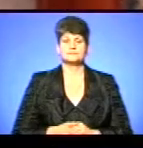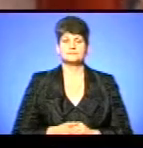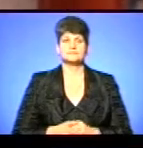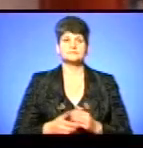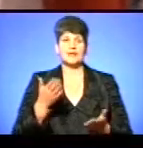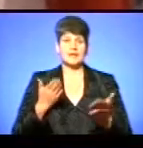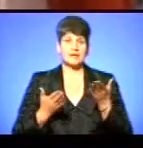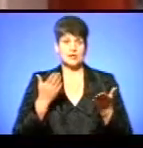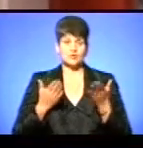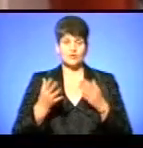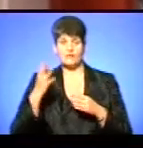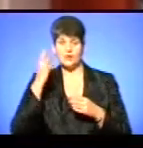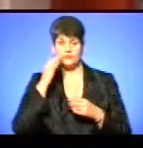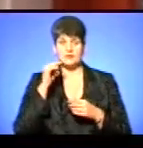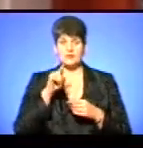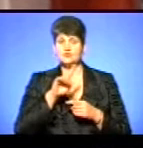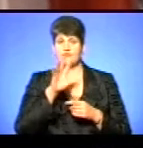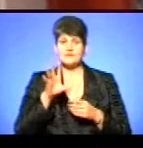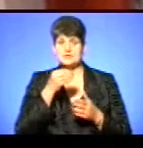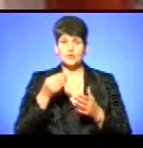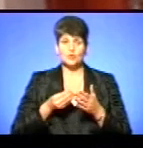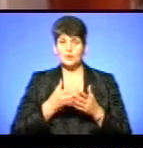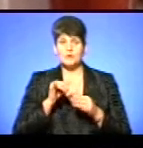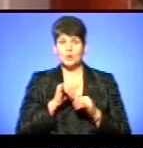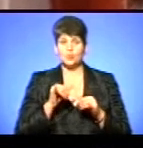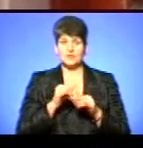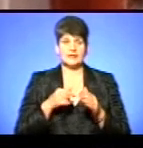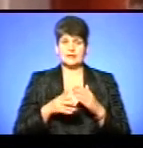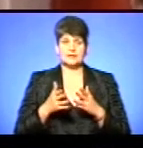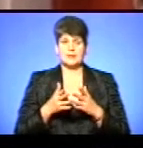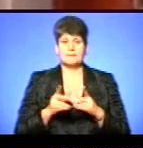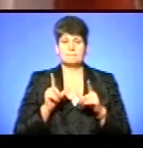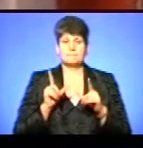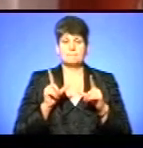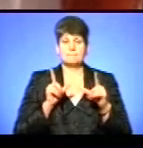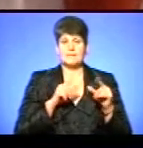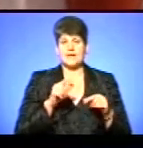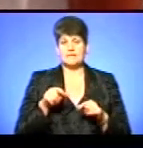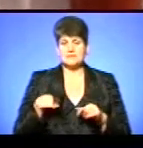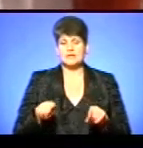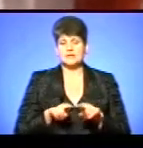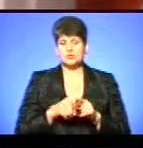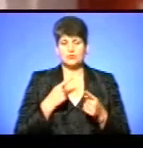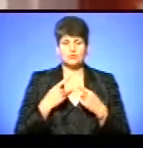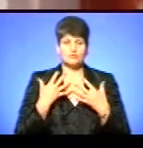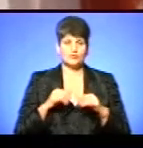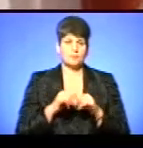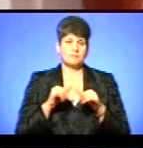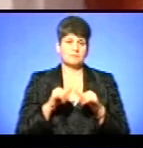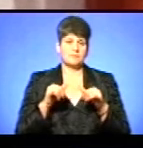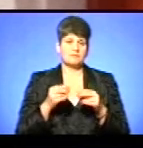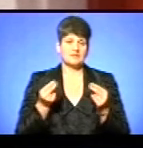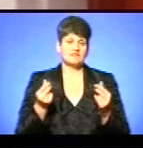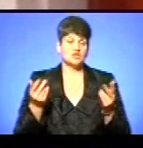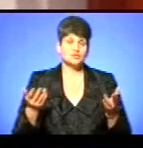Якщо враховуючи, що все дорожає, ми нікуди не дінемося, перевізники також казали, що все підвищується. Треба,